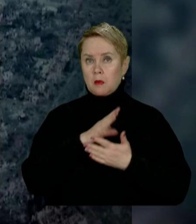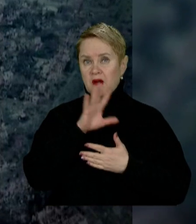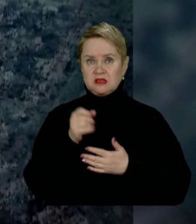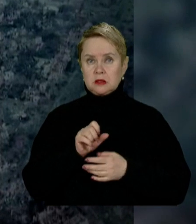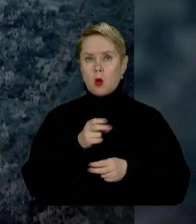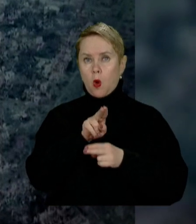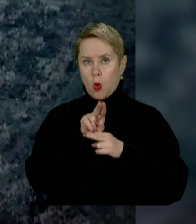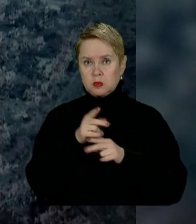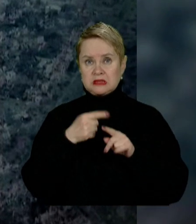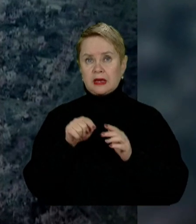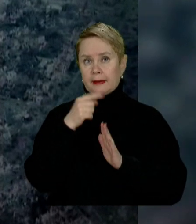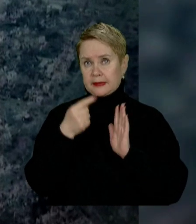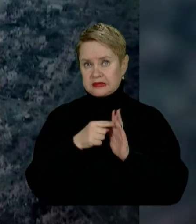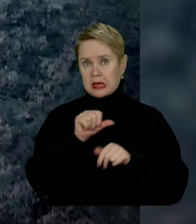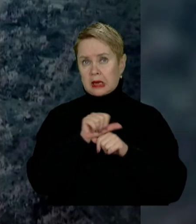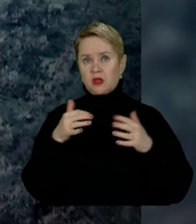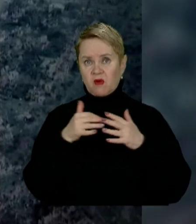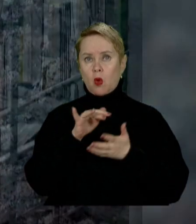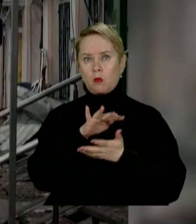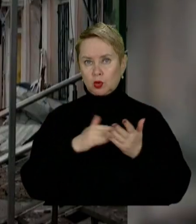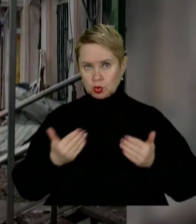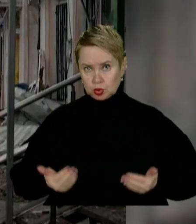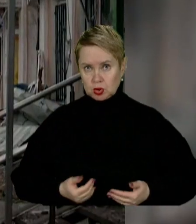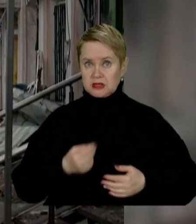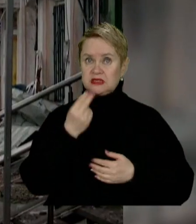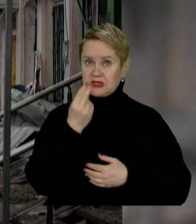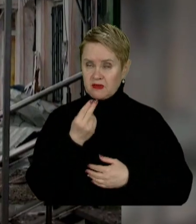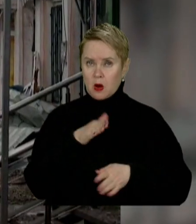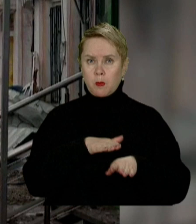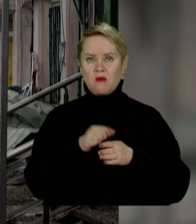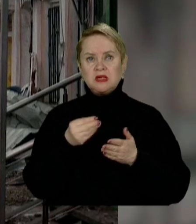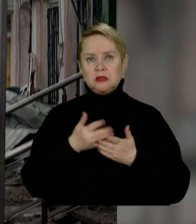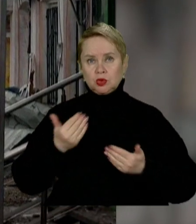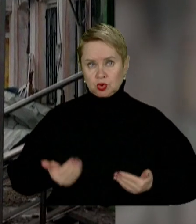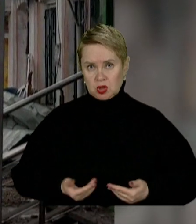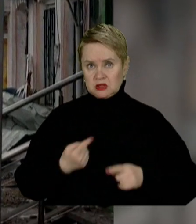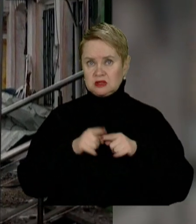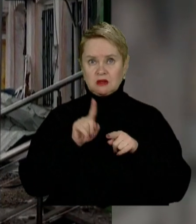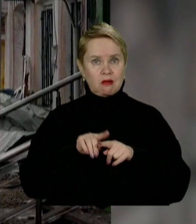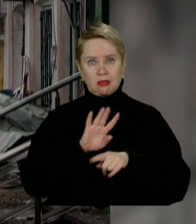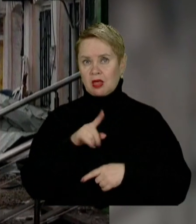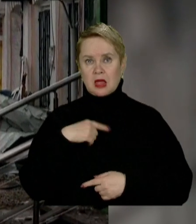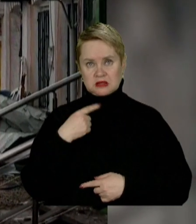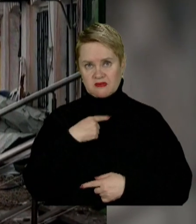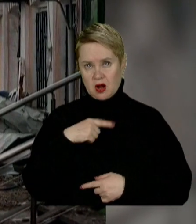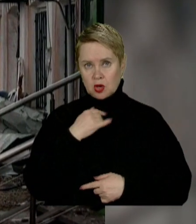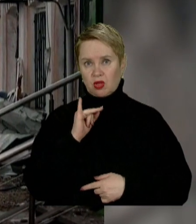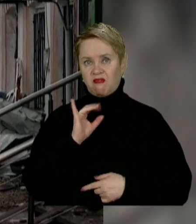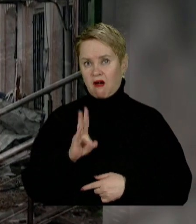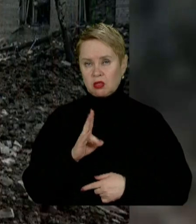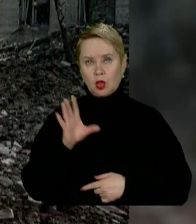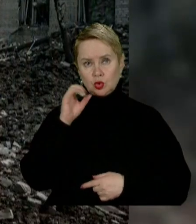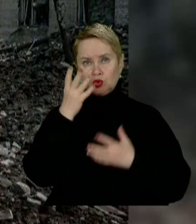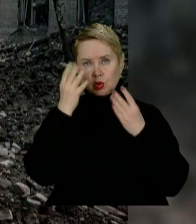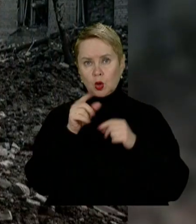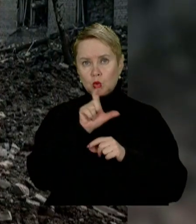невпинні обстріли у цих містах, на лінії вогню продовжують жити цивільні. Повноцінним життям це, звісно, не назвеш, каже Іван. Ніч